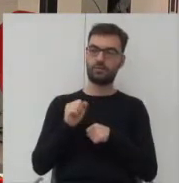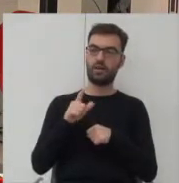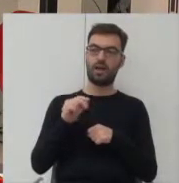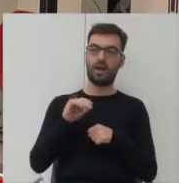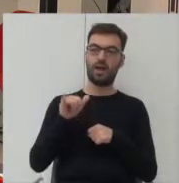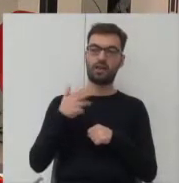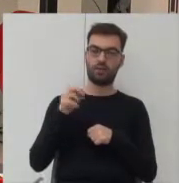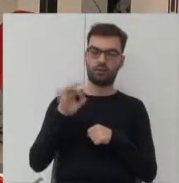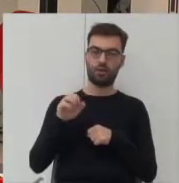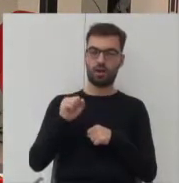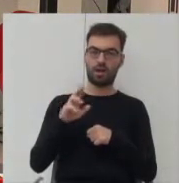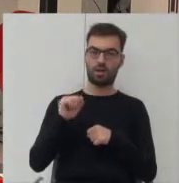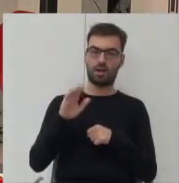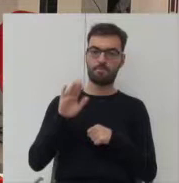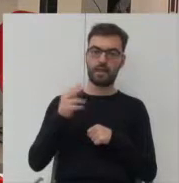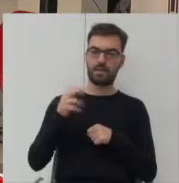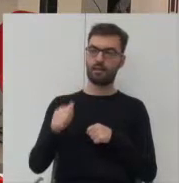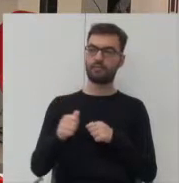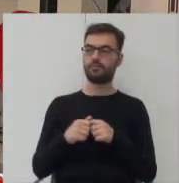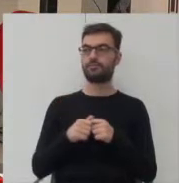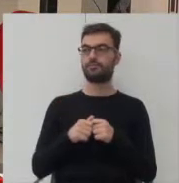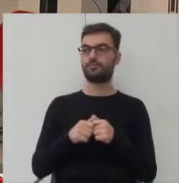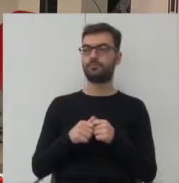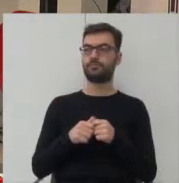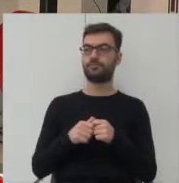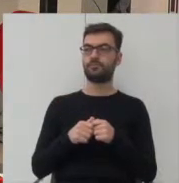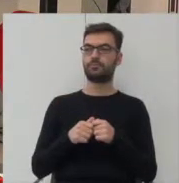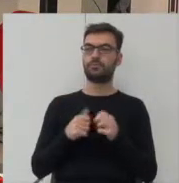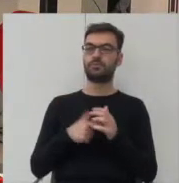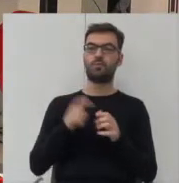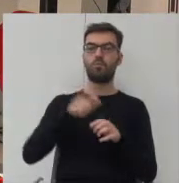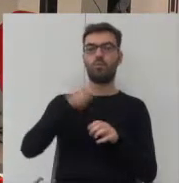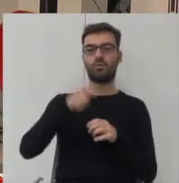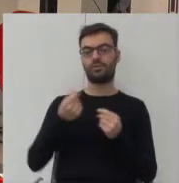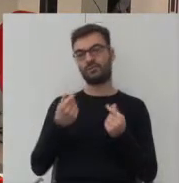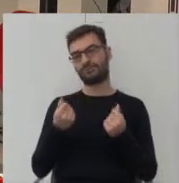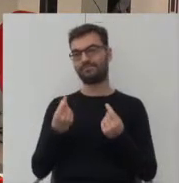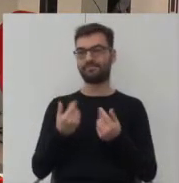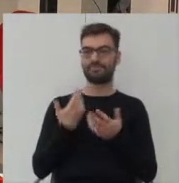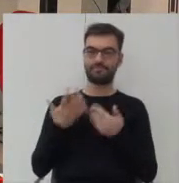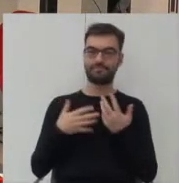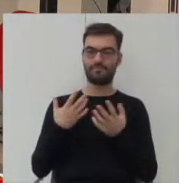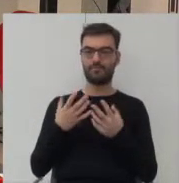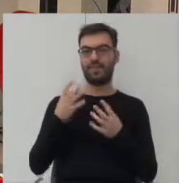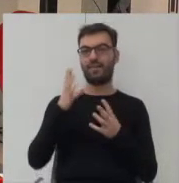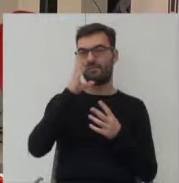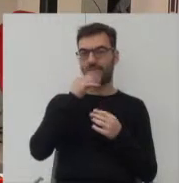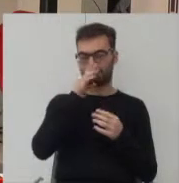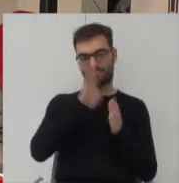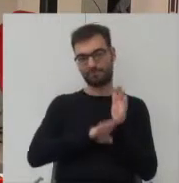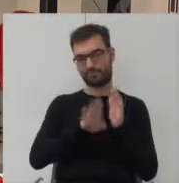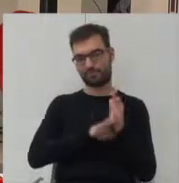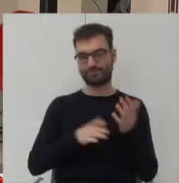Aravena Araveny gdzie te jakby budynki tracą na wyglądzie dlatego